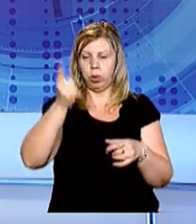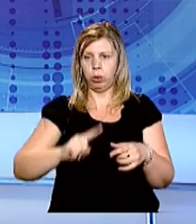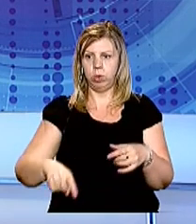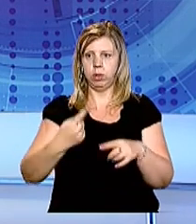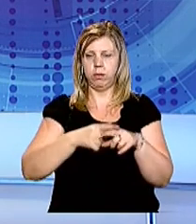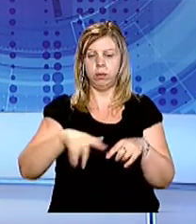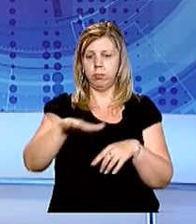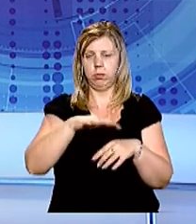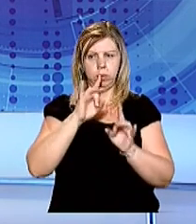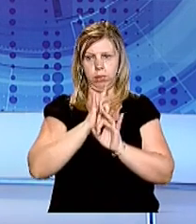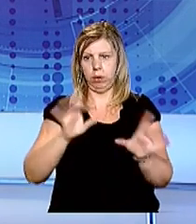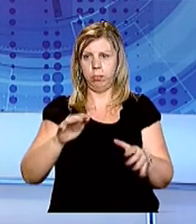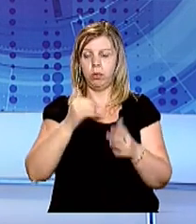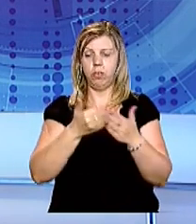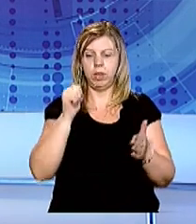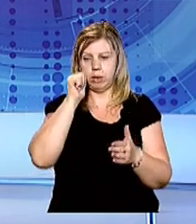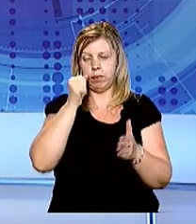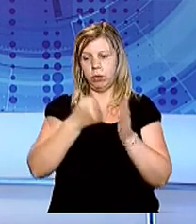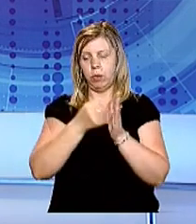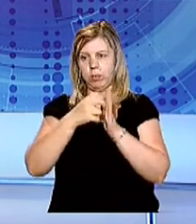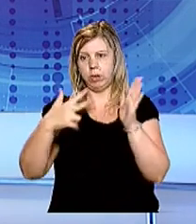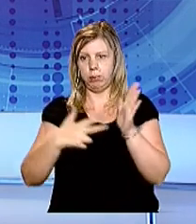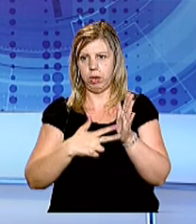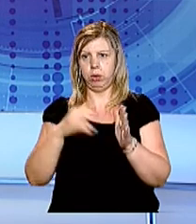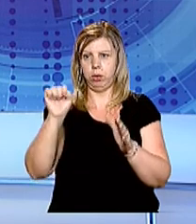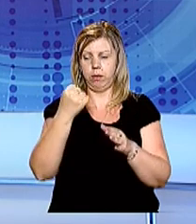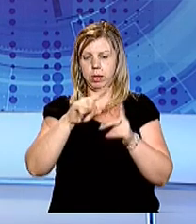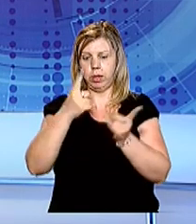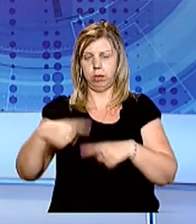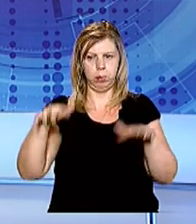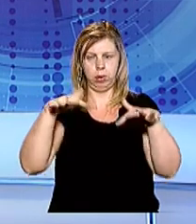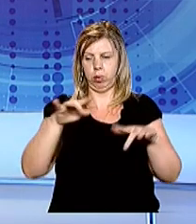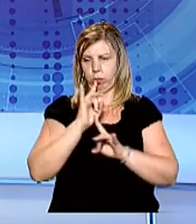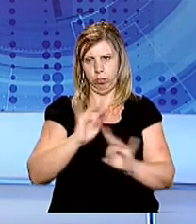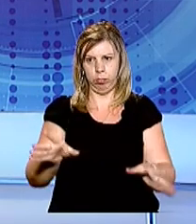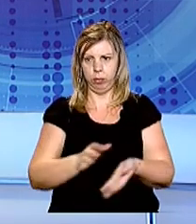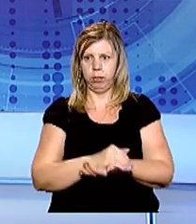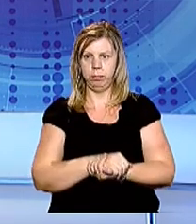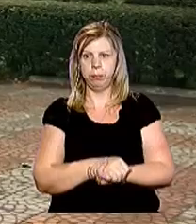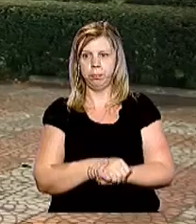зі частині області не буде. Від завтра її до 18 серпня на Закарпатті дощів не прогнозують.